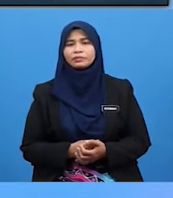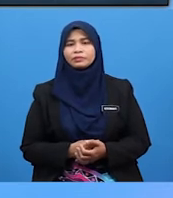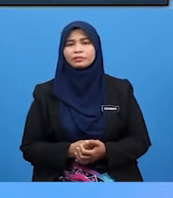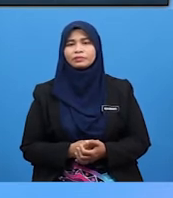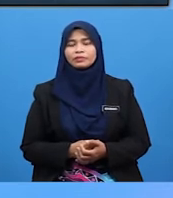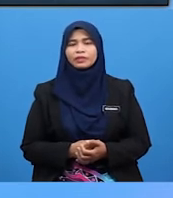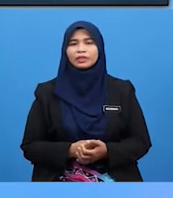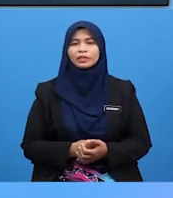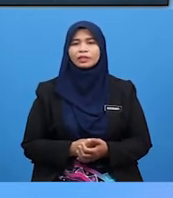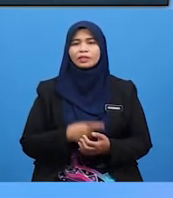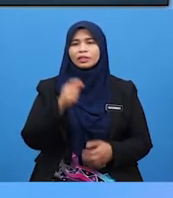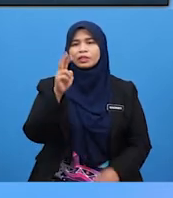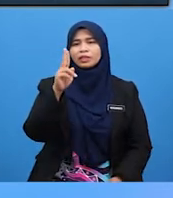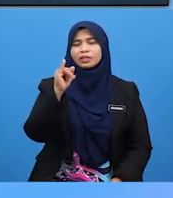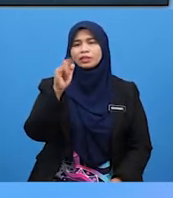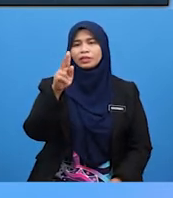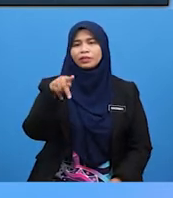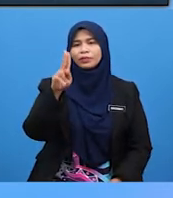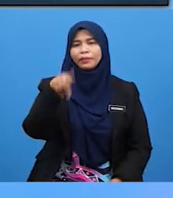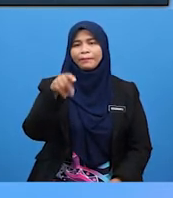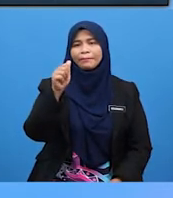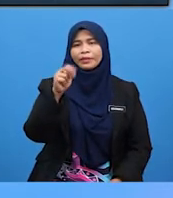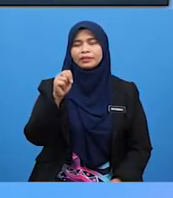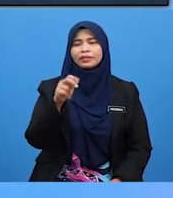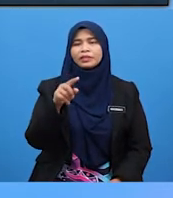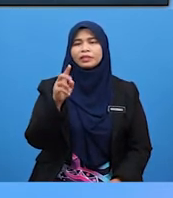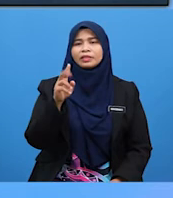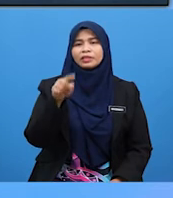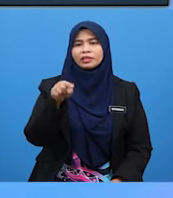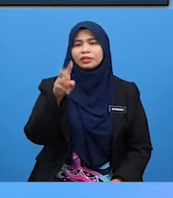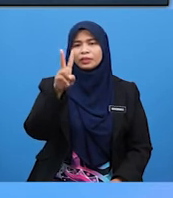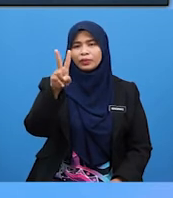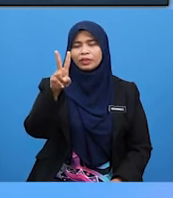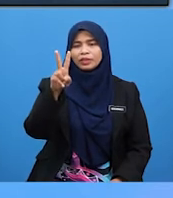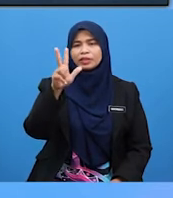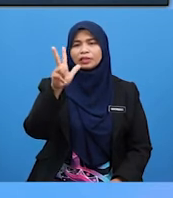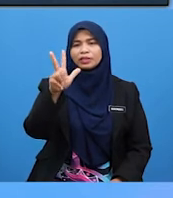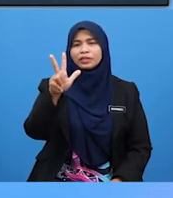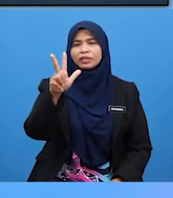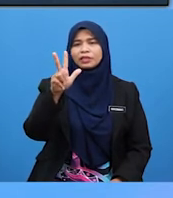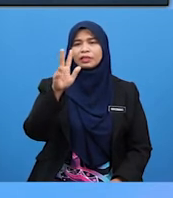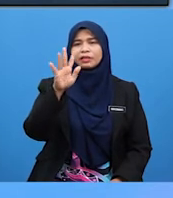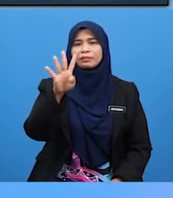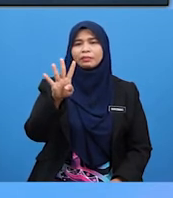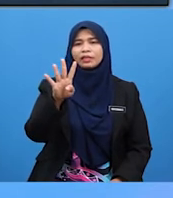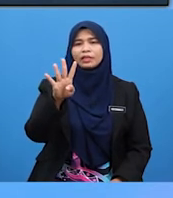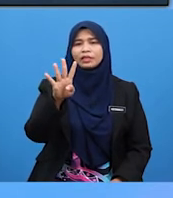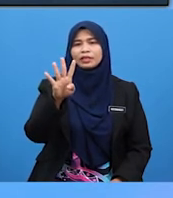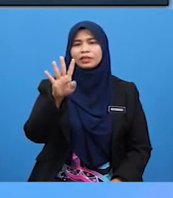Tiupan T.2345